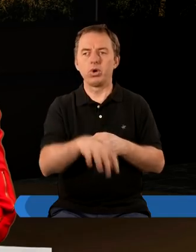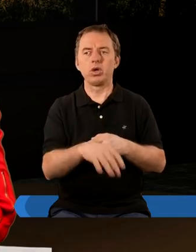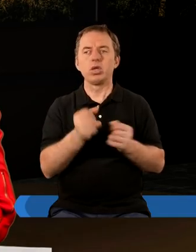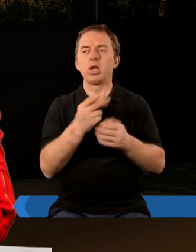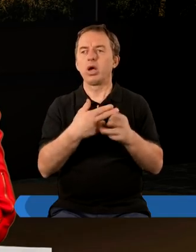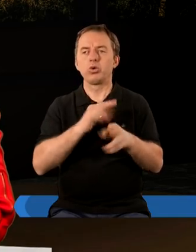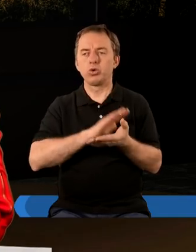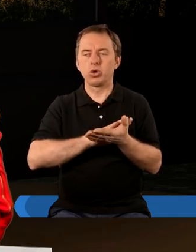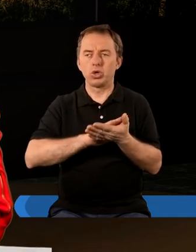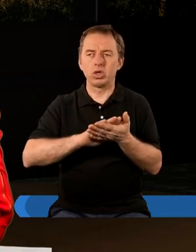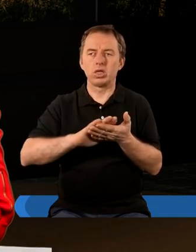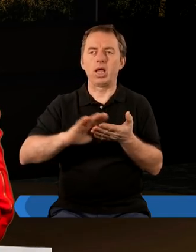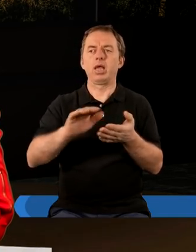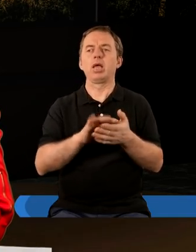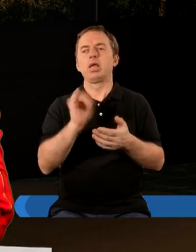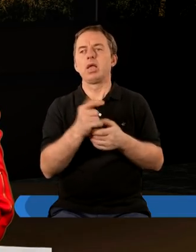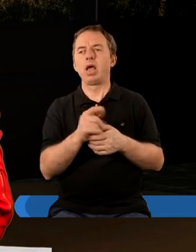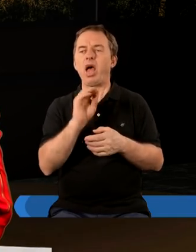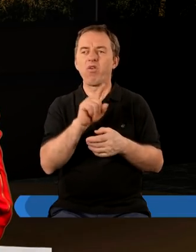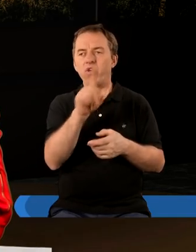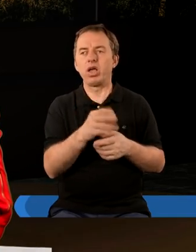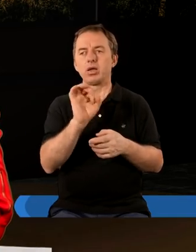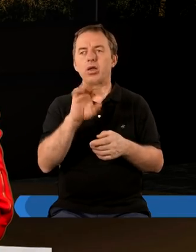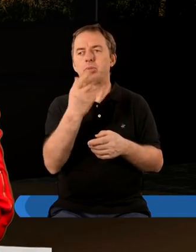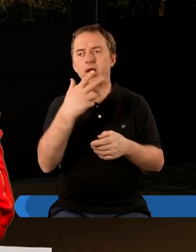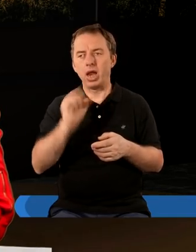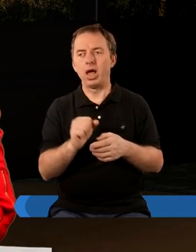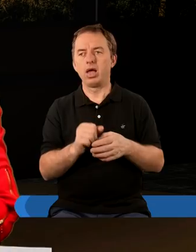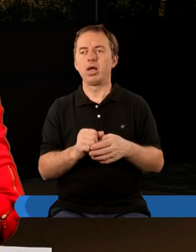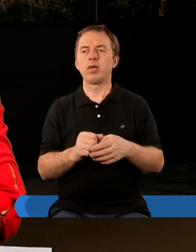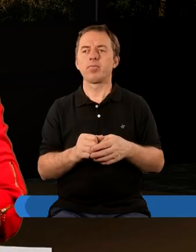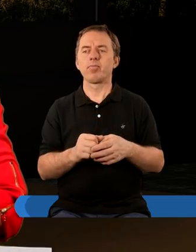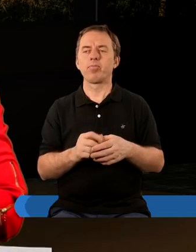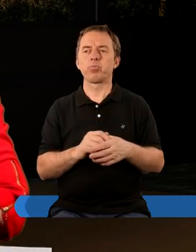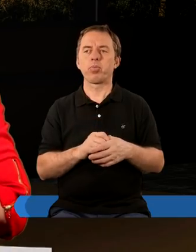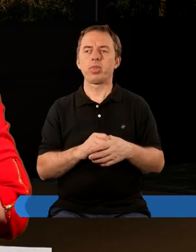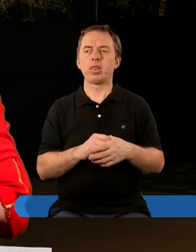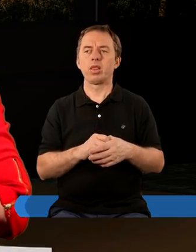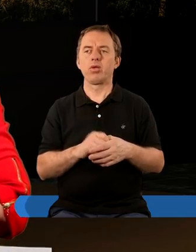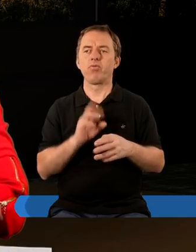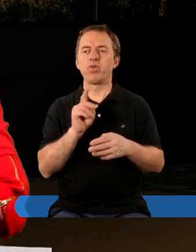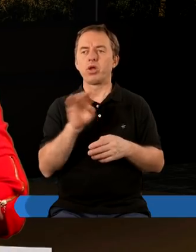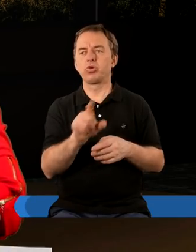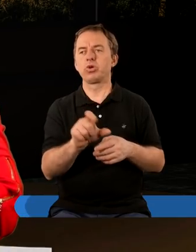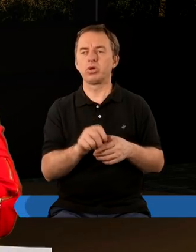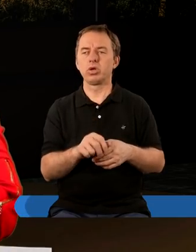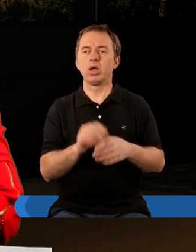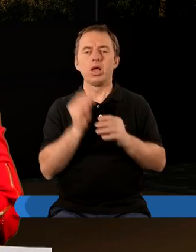nie taki czysty, jak efes czy smyrna. I wręcz